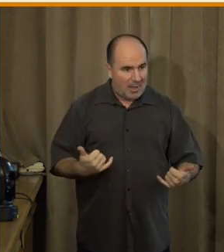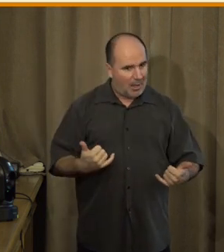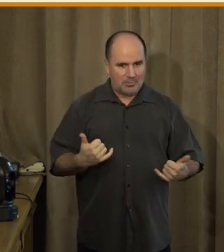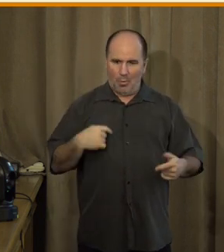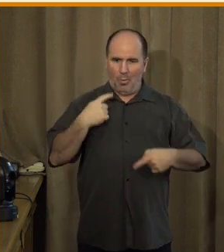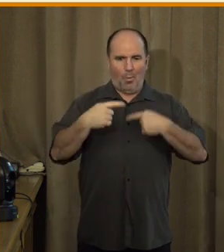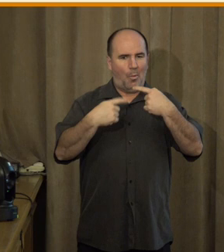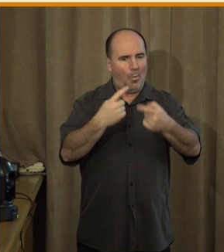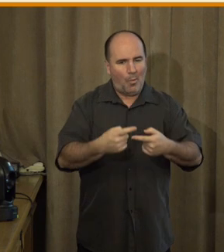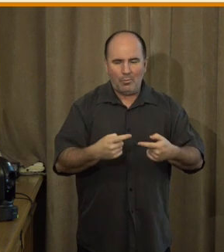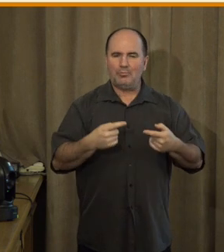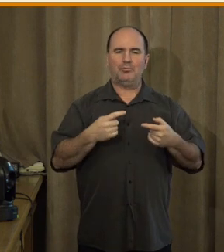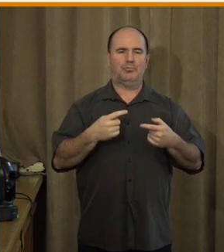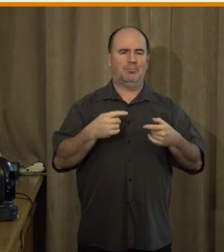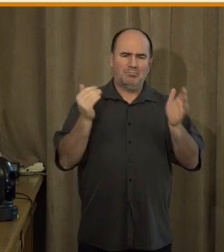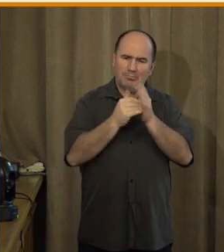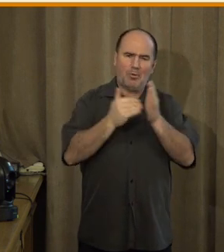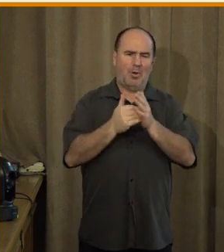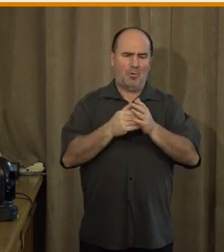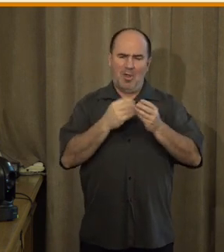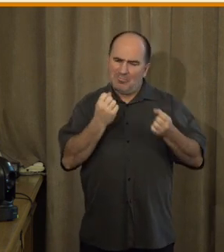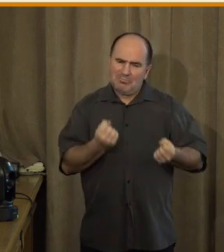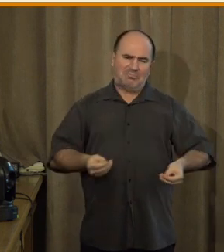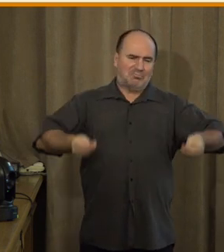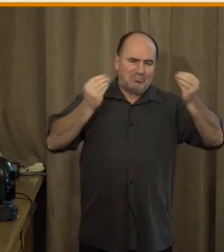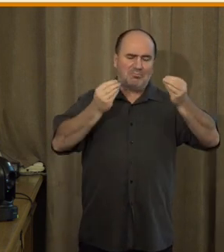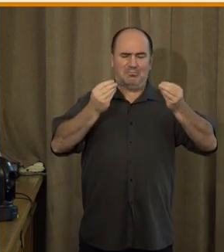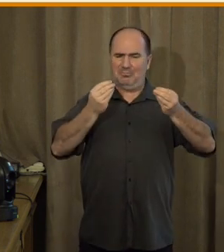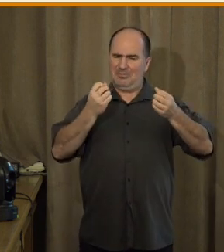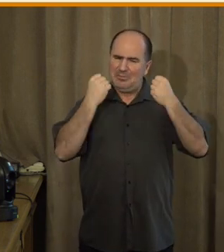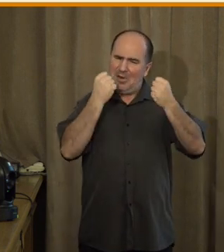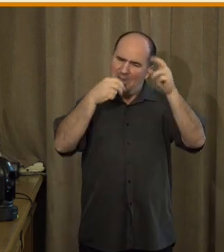znalosti a jinak to bude samozřejmě za deset let.